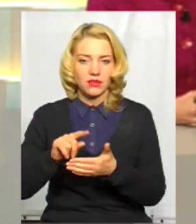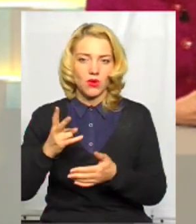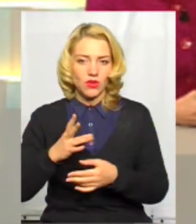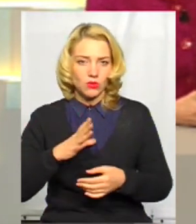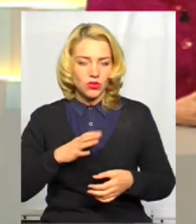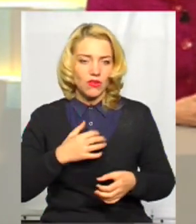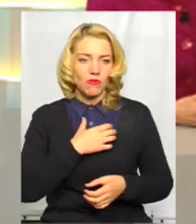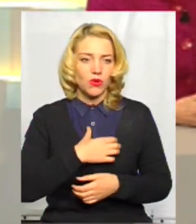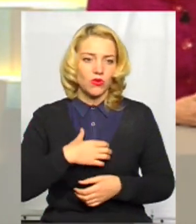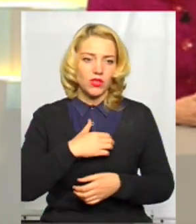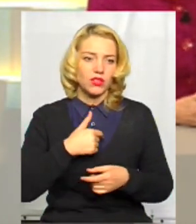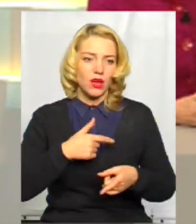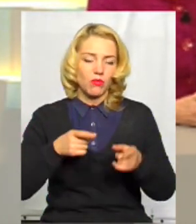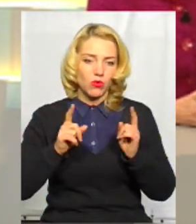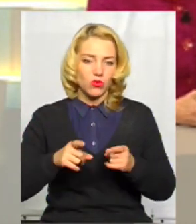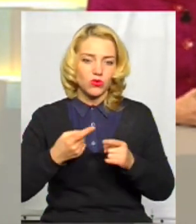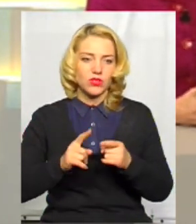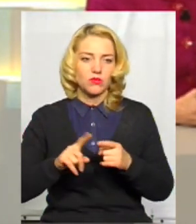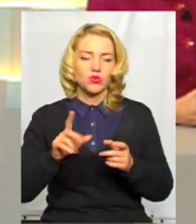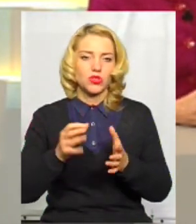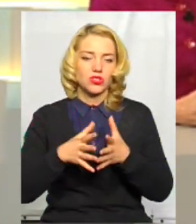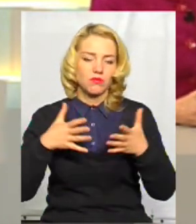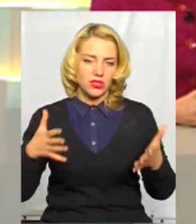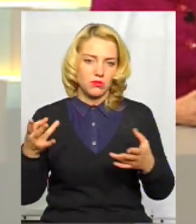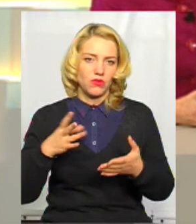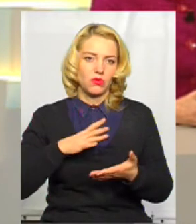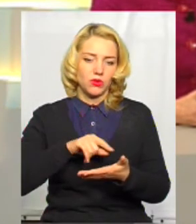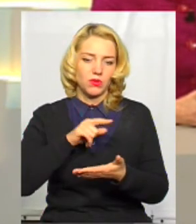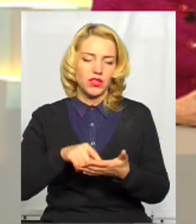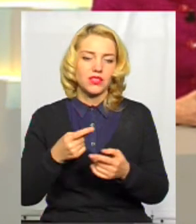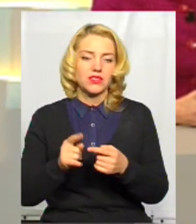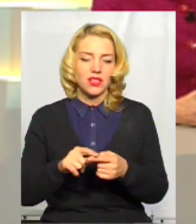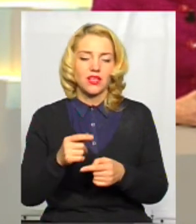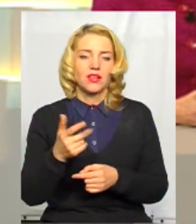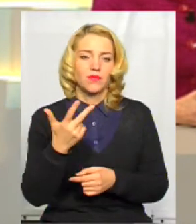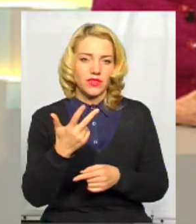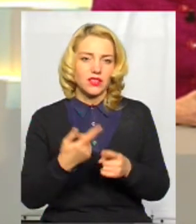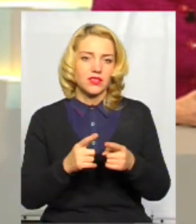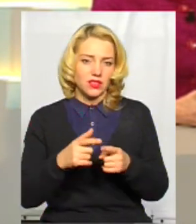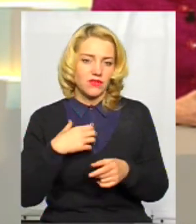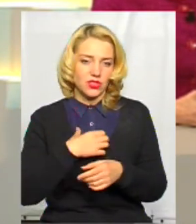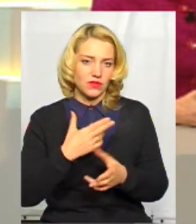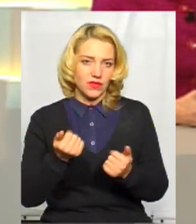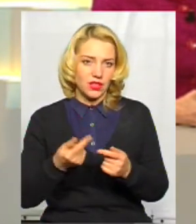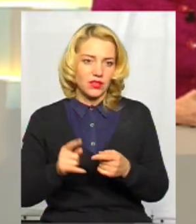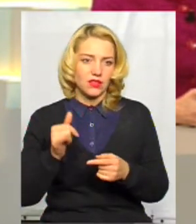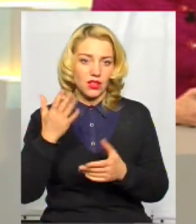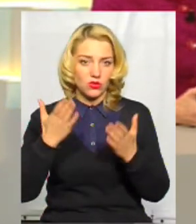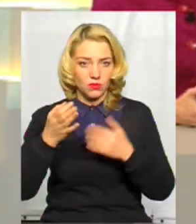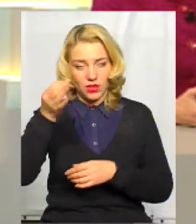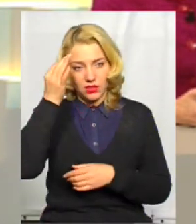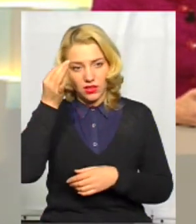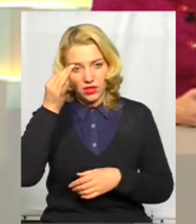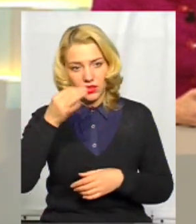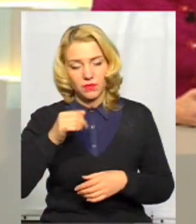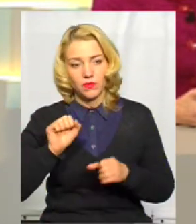погоджуюся з тим, що в пріоритеті має бути ще більше питань. Ці одні з них, так? І якщо ви пригадаєте, що